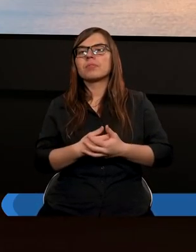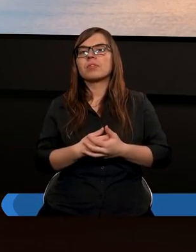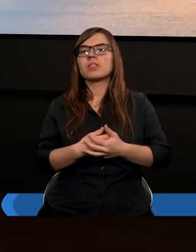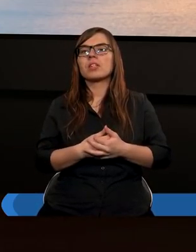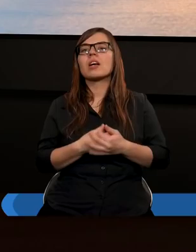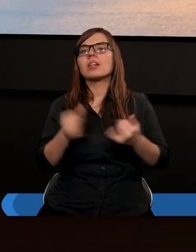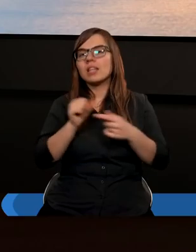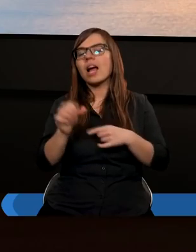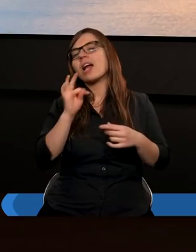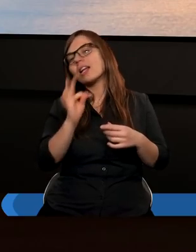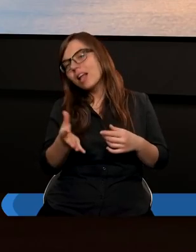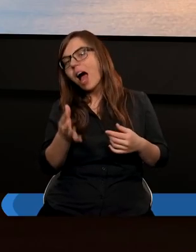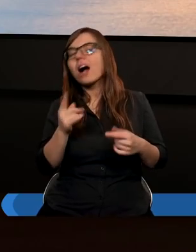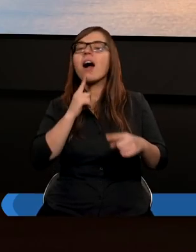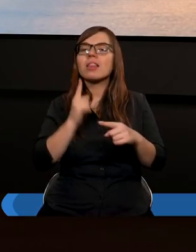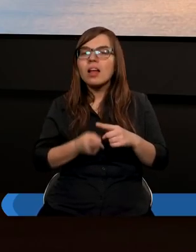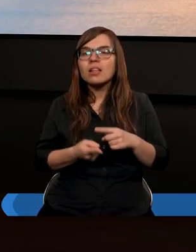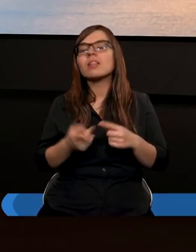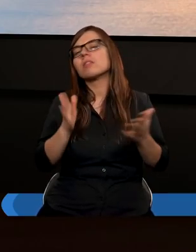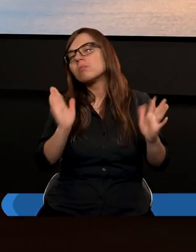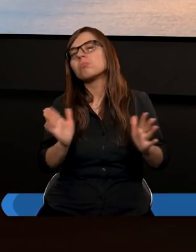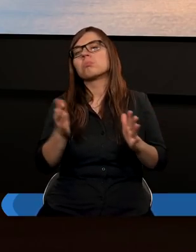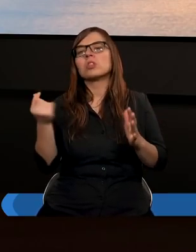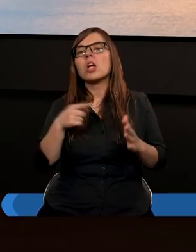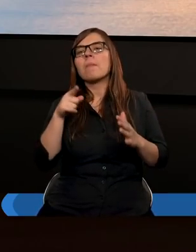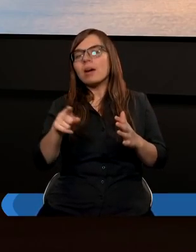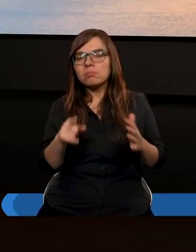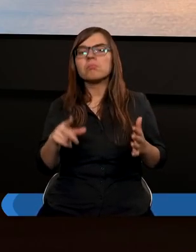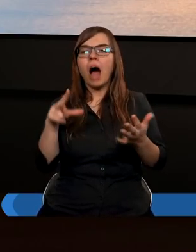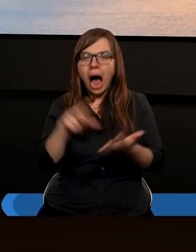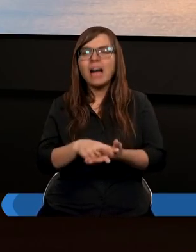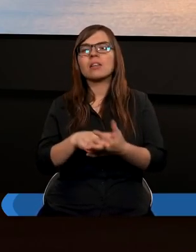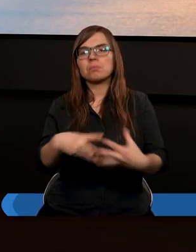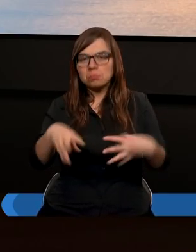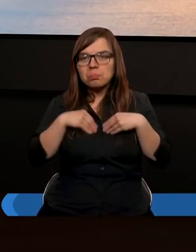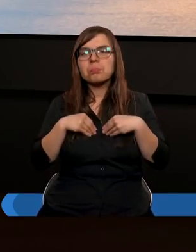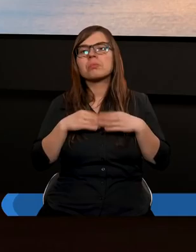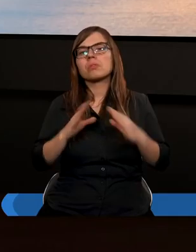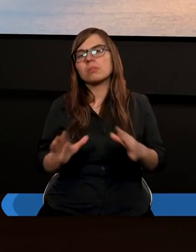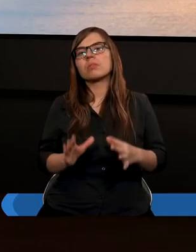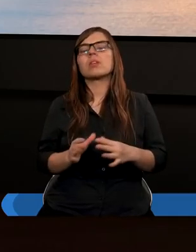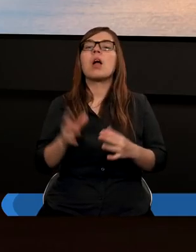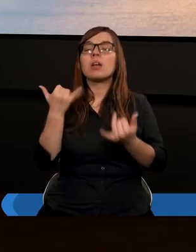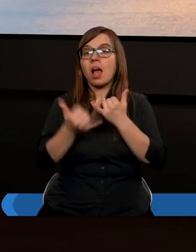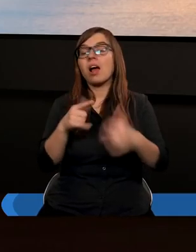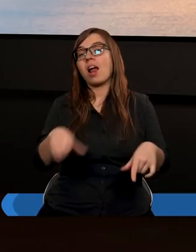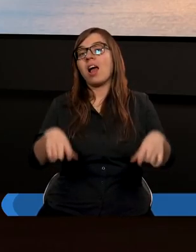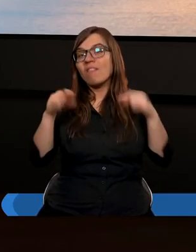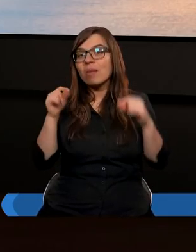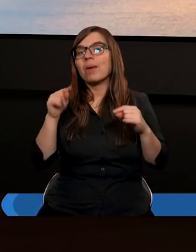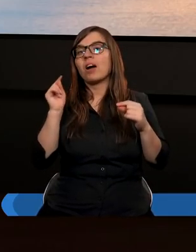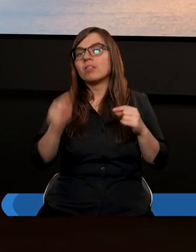wpada taka, a nie inna decyzja i trzeba by ją akceptować. No bo jeśli wybrało się